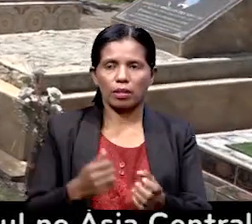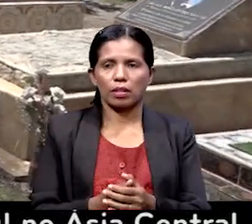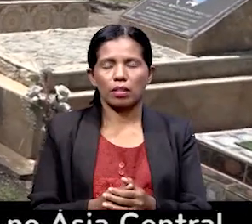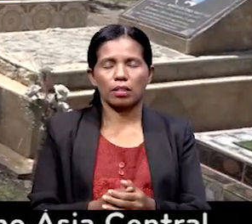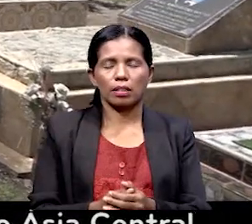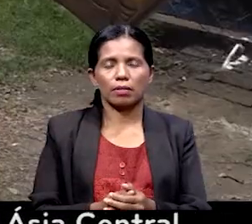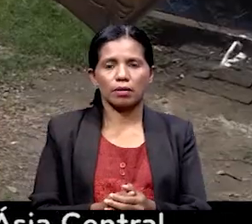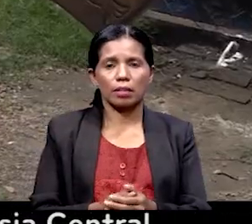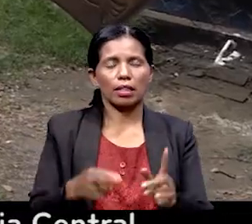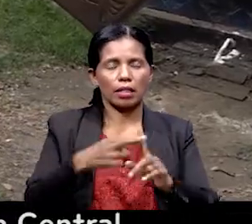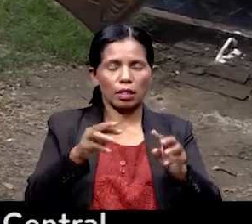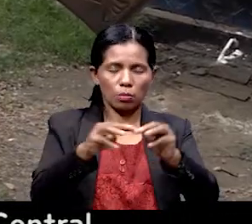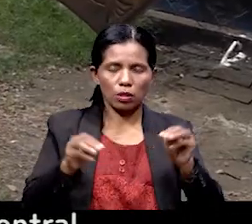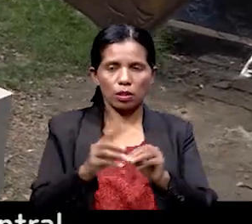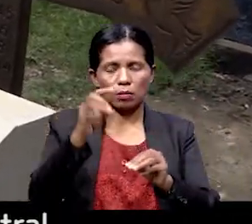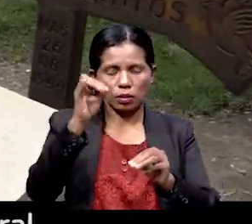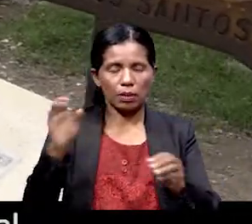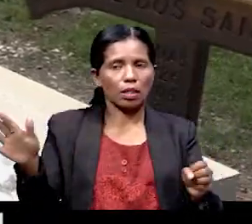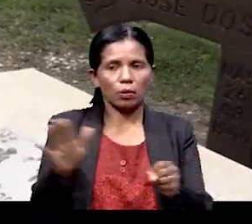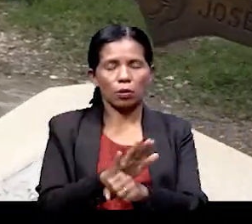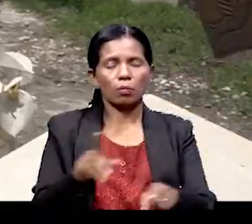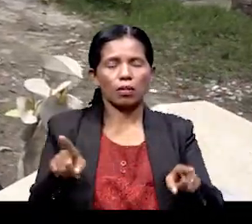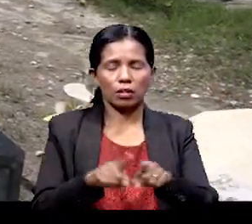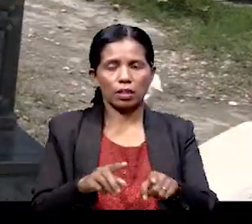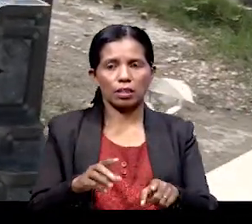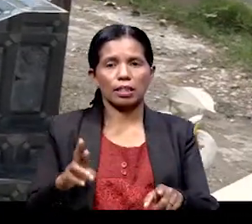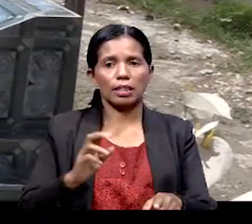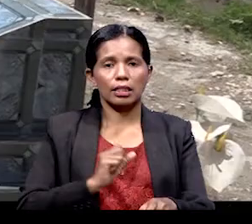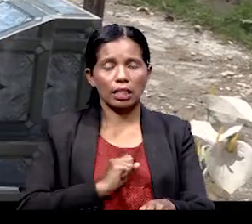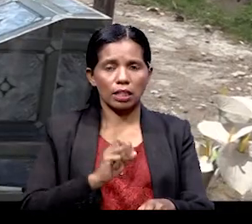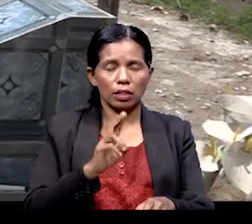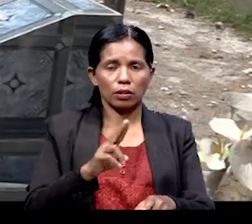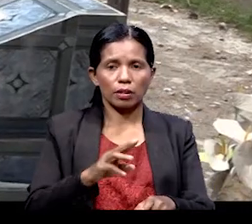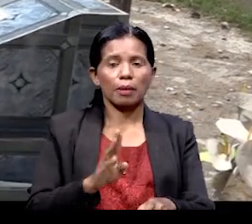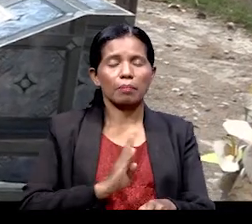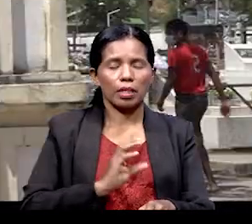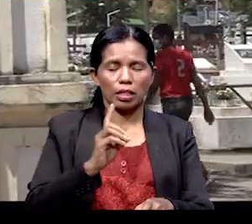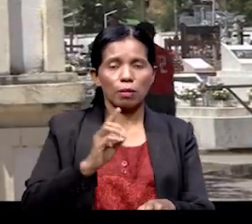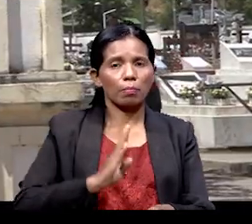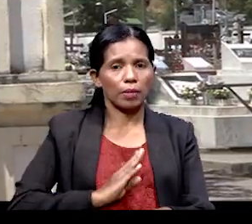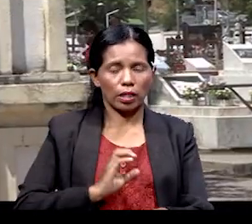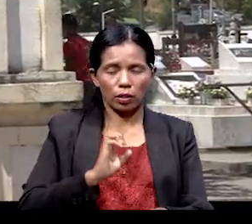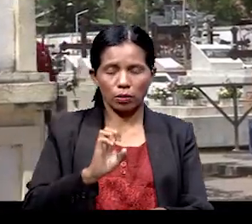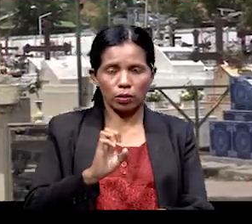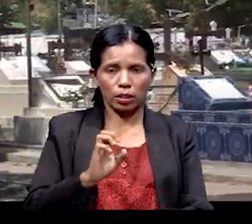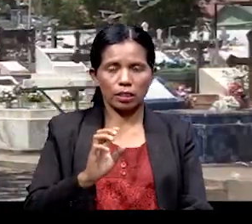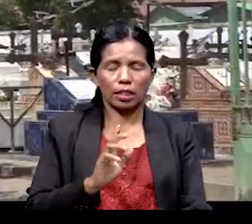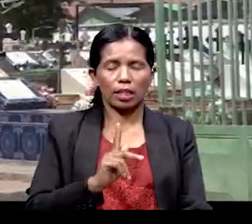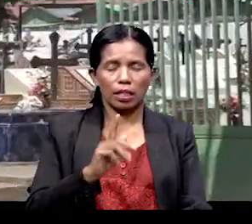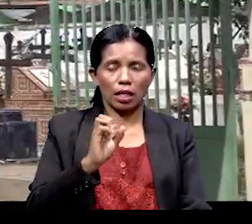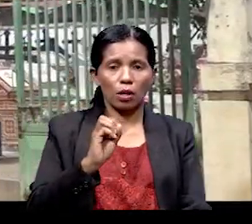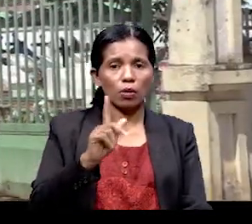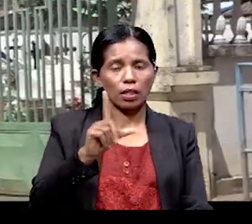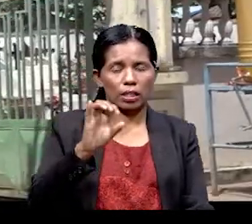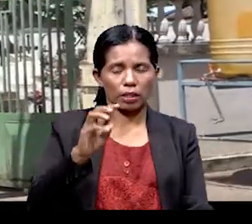Publiku Ia Munisipi Dili Nebe Nakonona Makanesan Santa Cruz Bidao Santana Bekusi Kakaulidun Manlewana